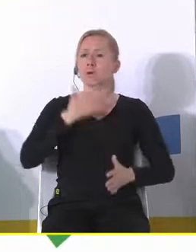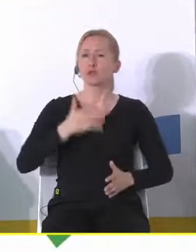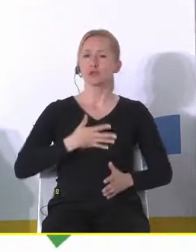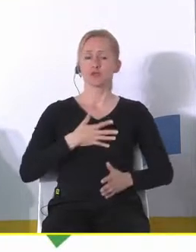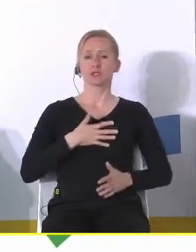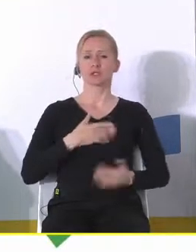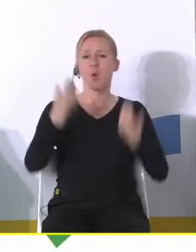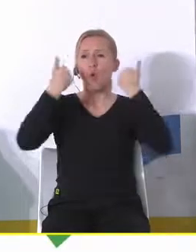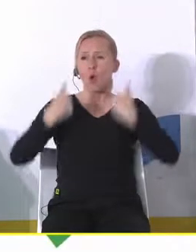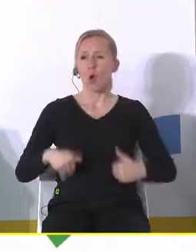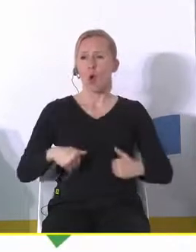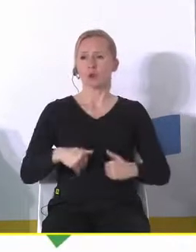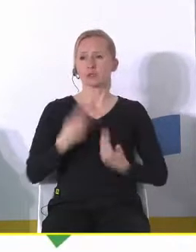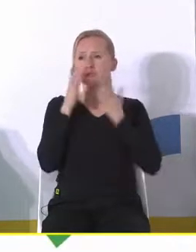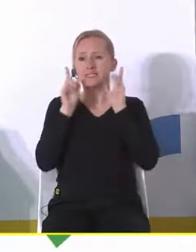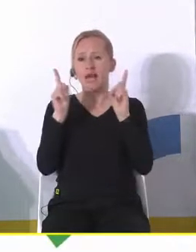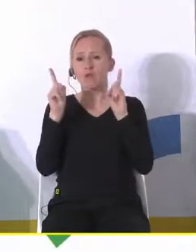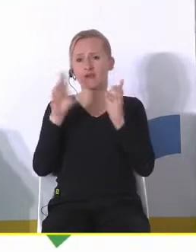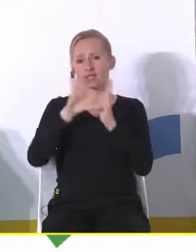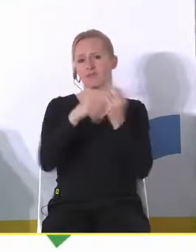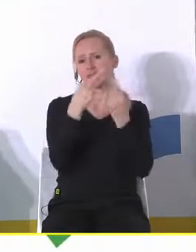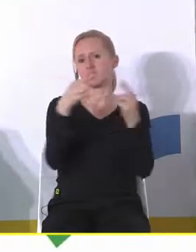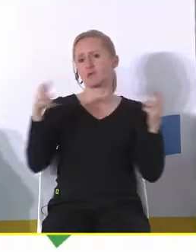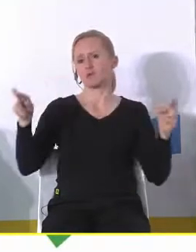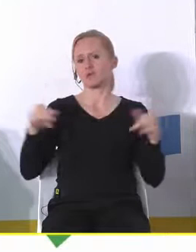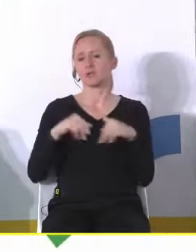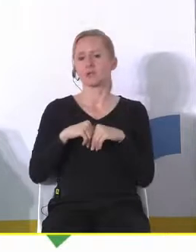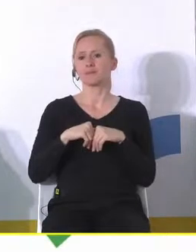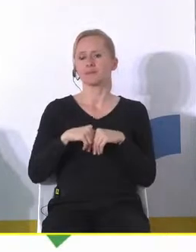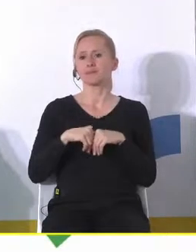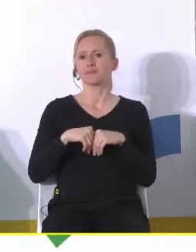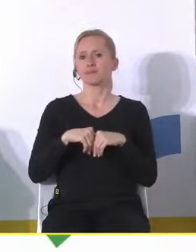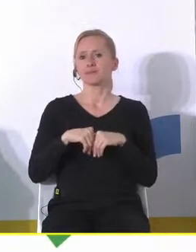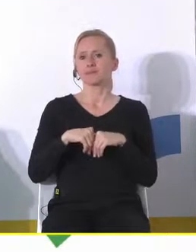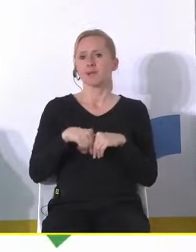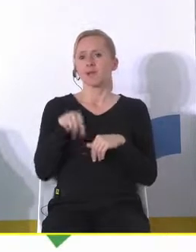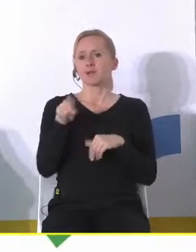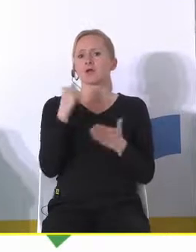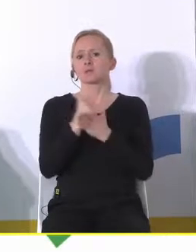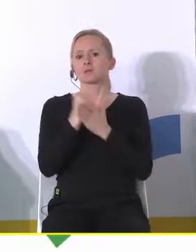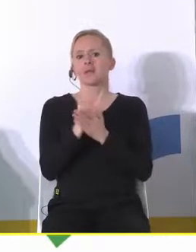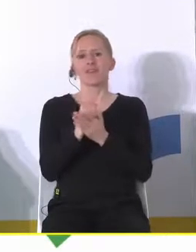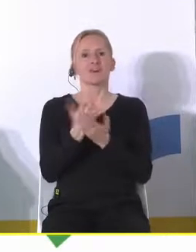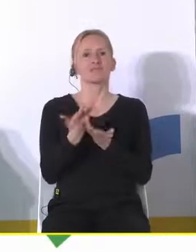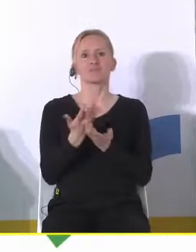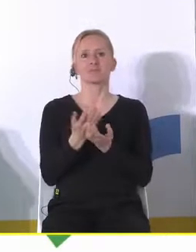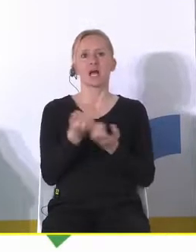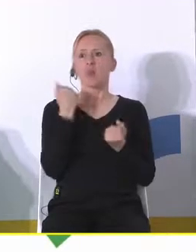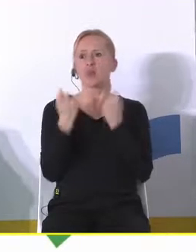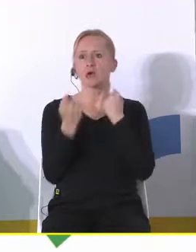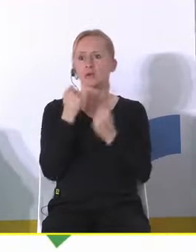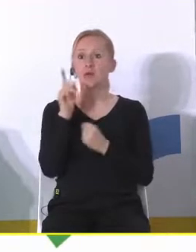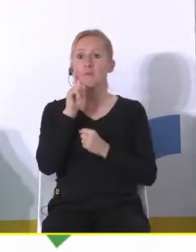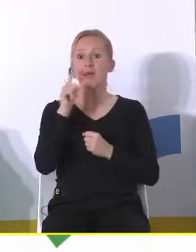że są godne że są dostrzegane w tych miastach ale to jest sprawa bardziej złożona dlatego że tak